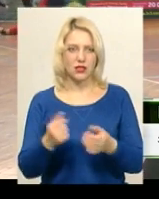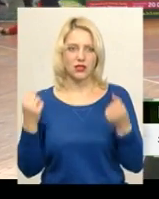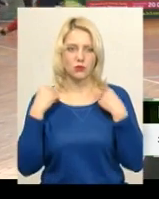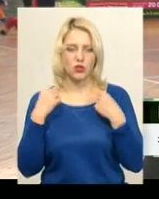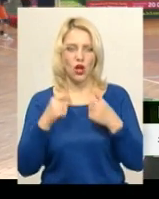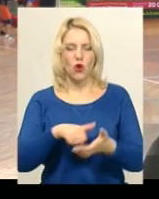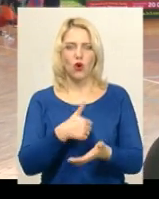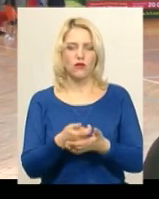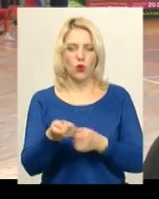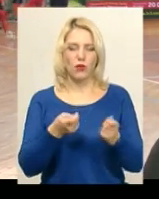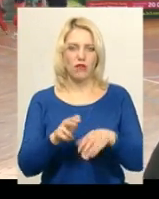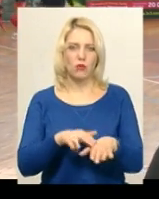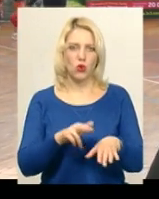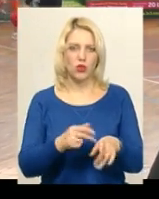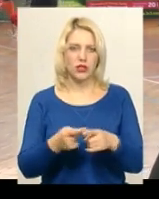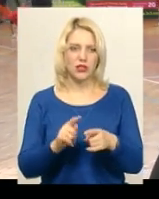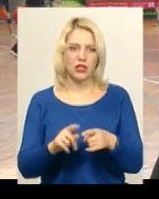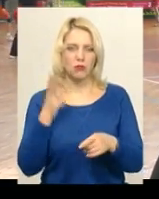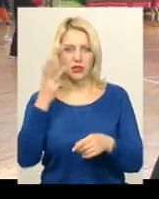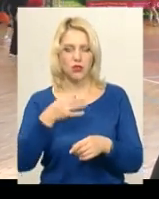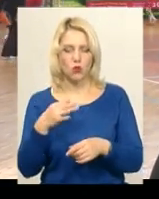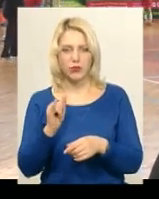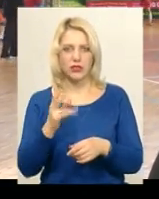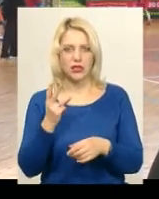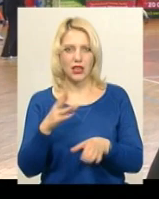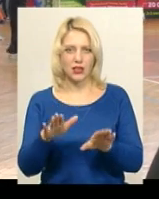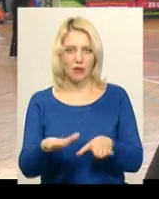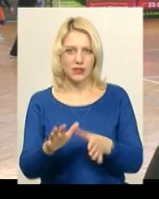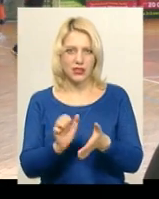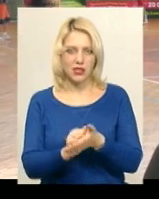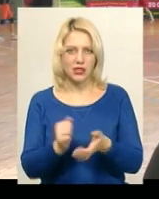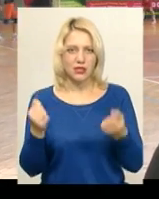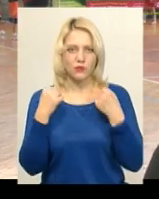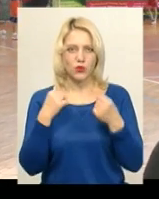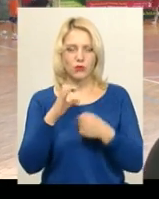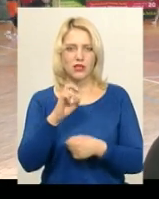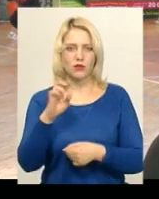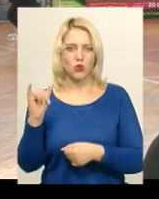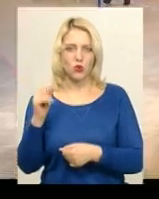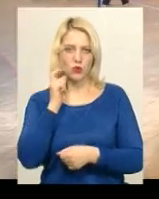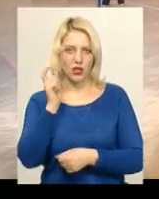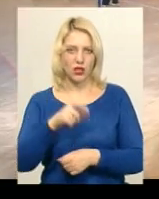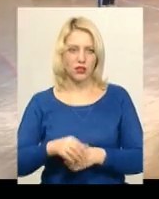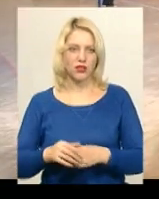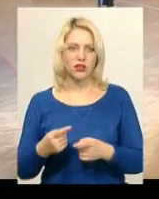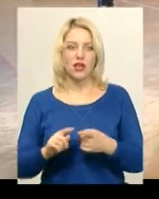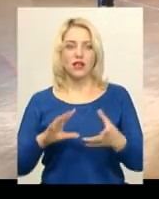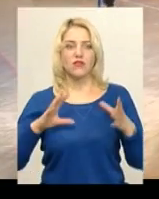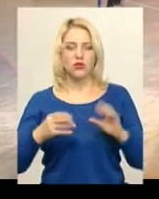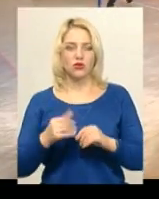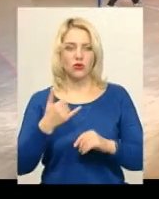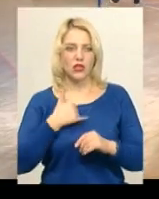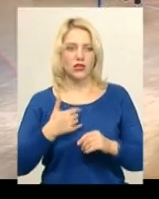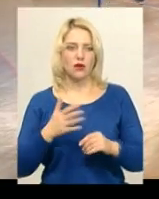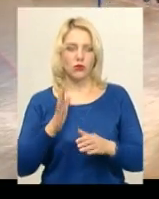управління Національної поліції в Поліцькій області. І третє місце зайняли спортсмени Служби безпеки України. Інтрига в нас буде